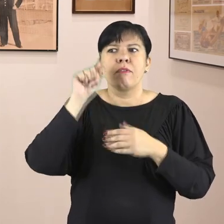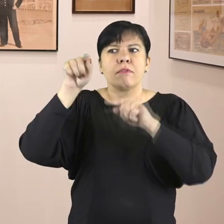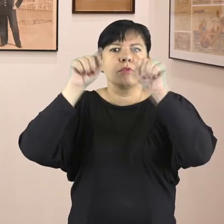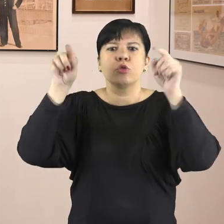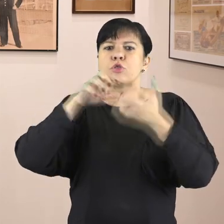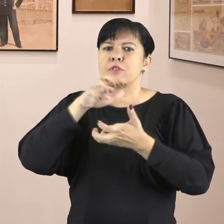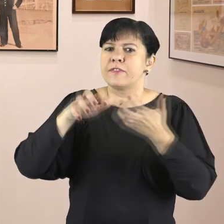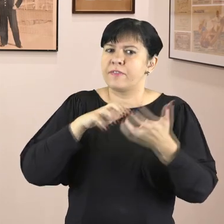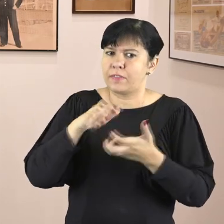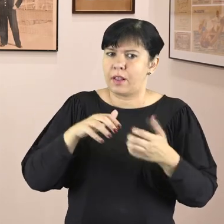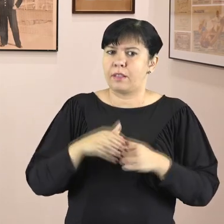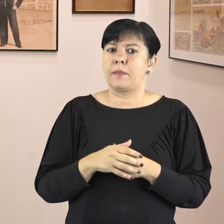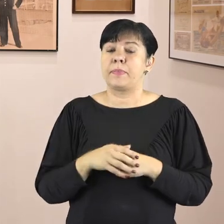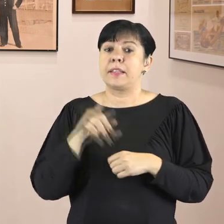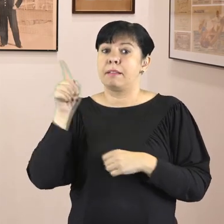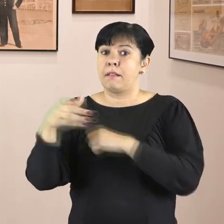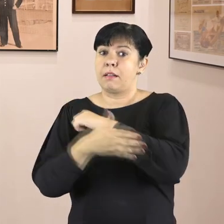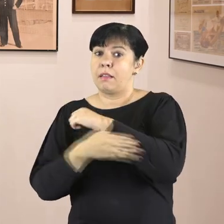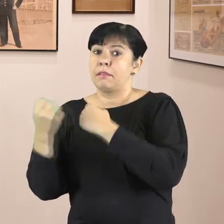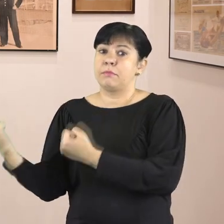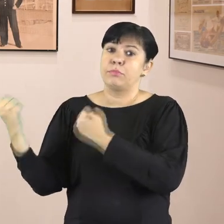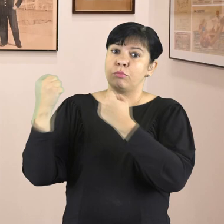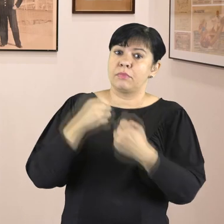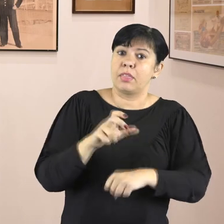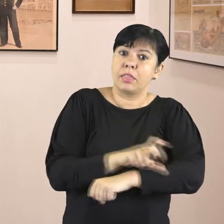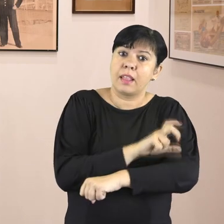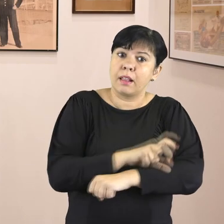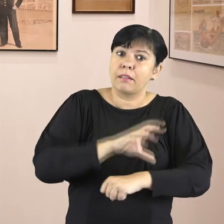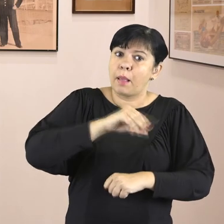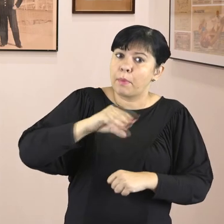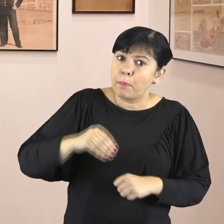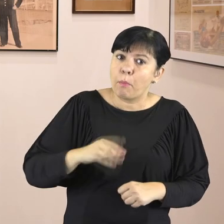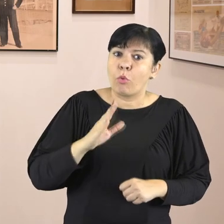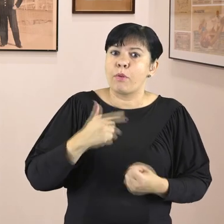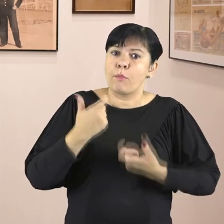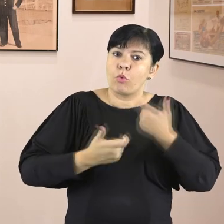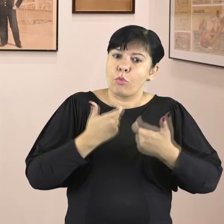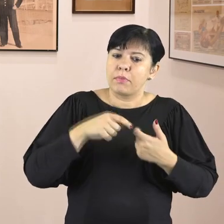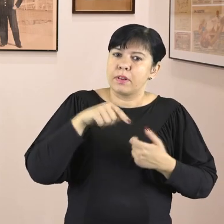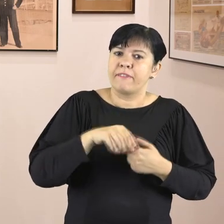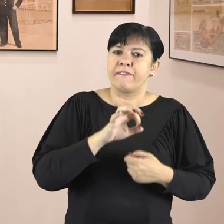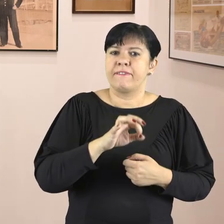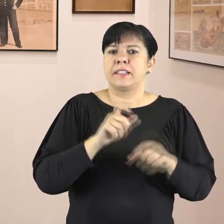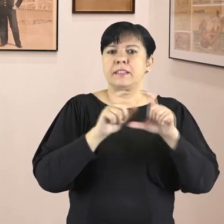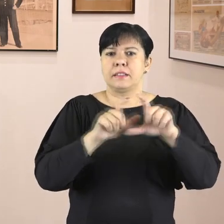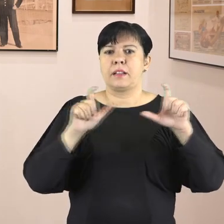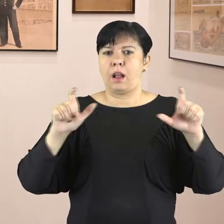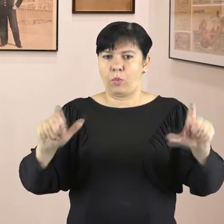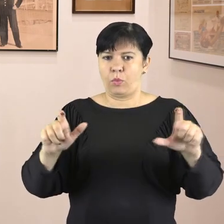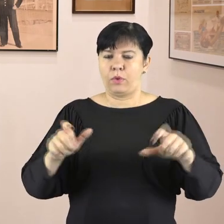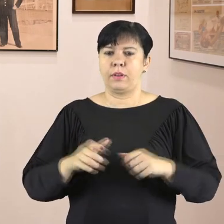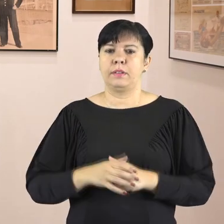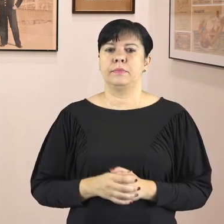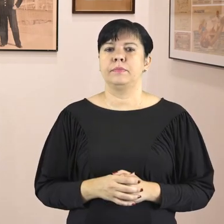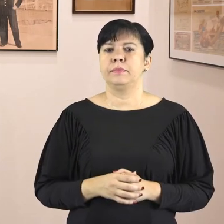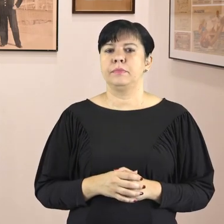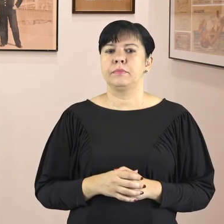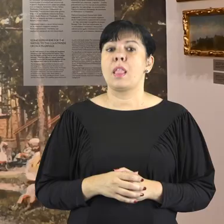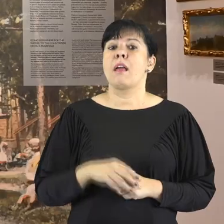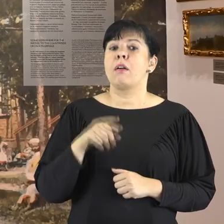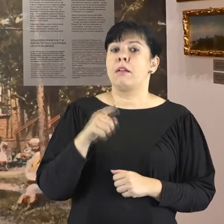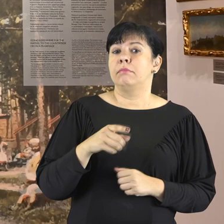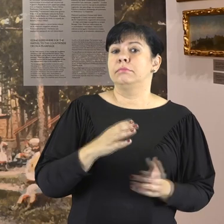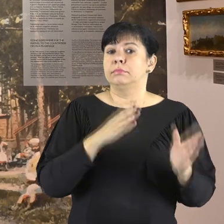zakątki świata. Przewozili też z zagranicy techniczne nowinki, które zastosowali później często w swoich zakładach.